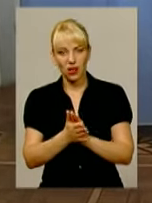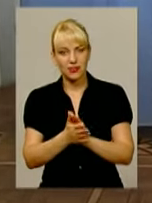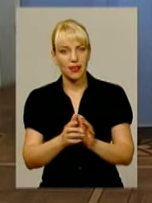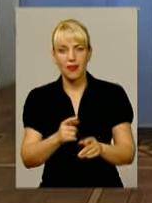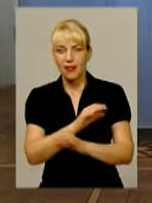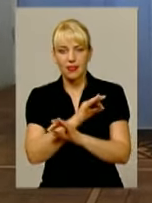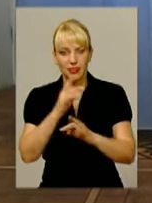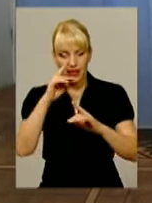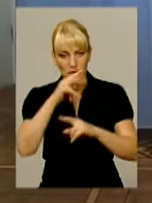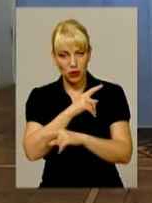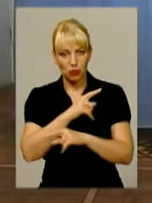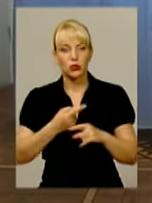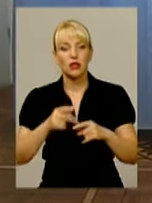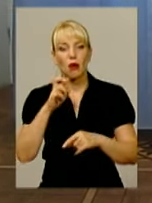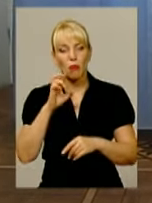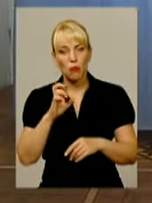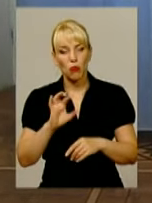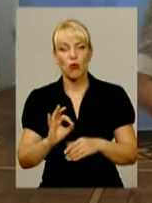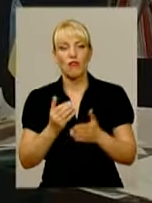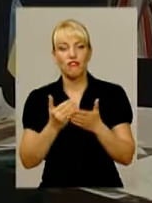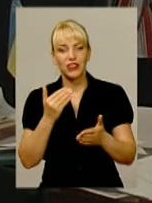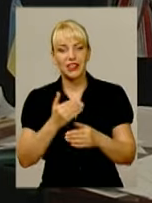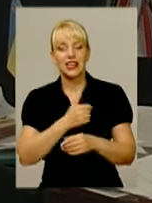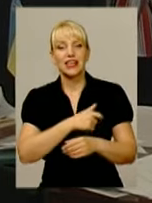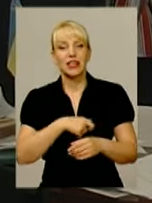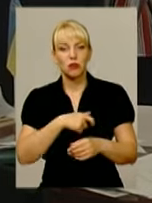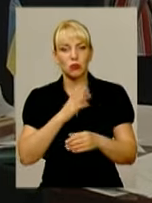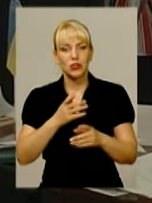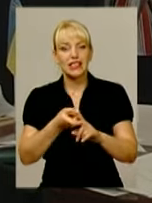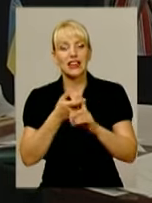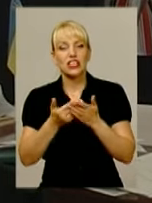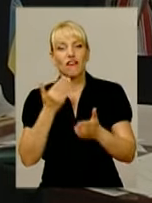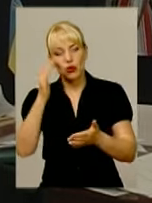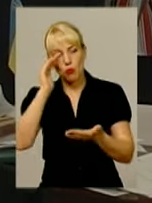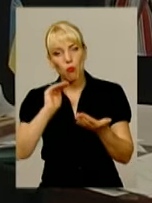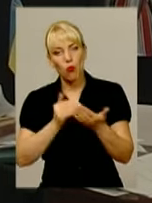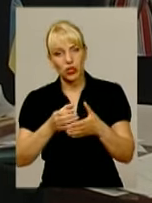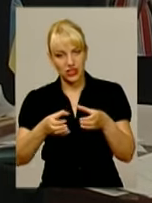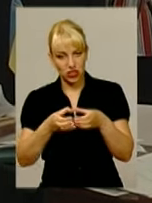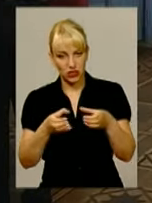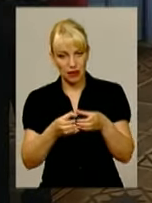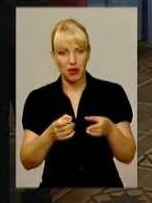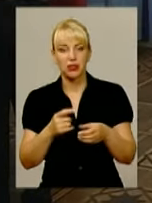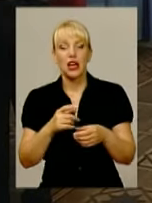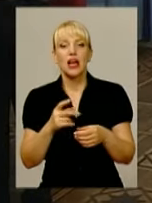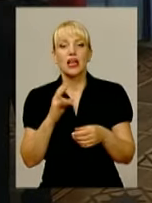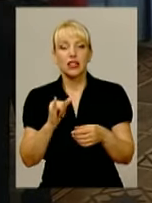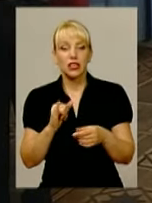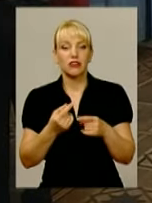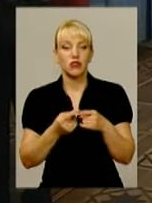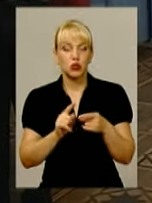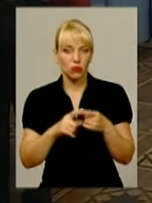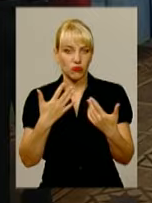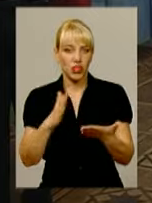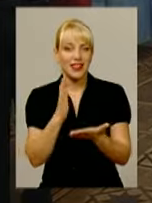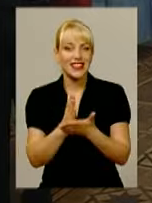політологи, бо депутат місцевої ради залежатиме від політичної сили. Відтак, на кого працюватиме – очевидно. І у цьому вже закладено